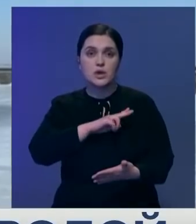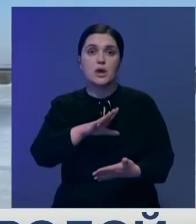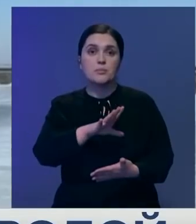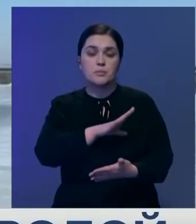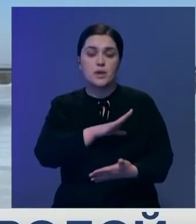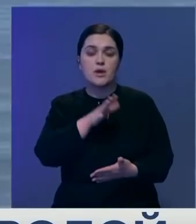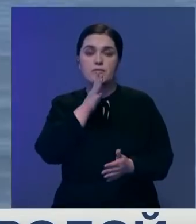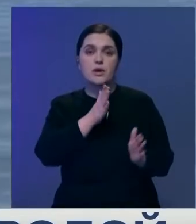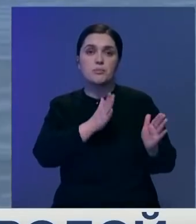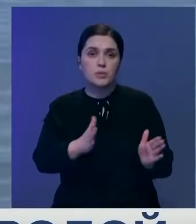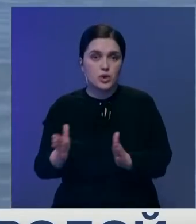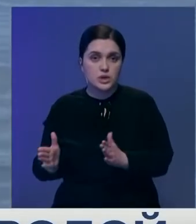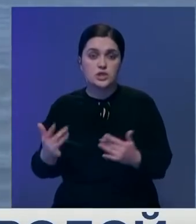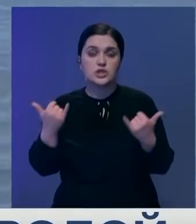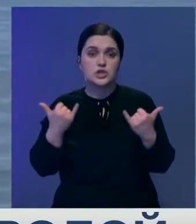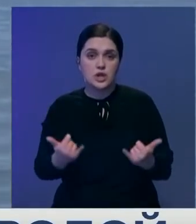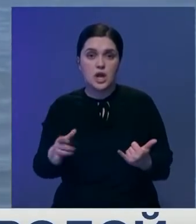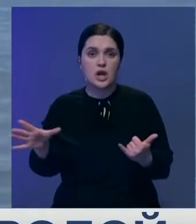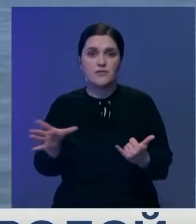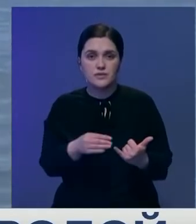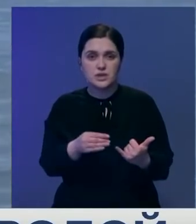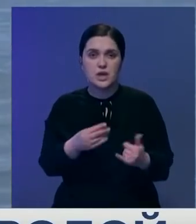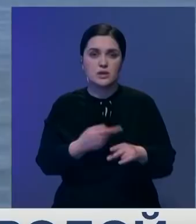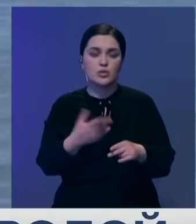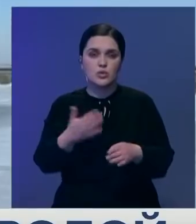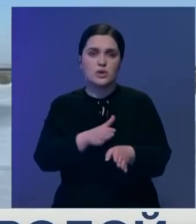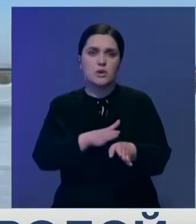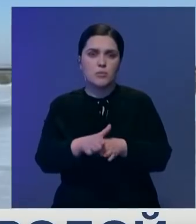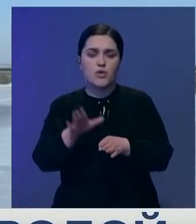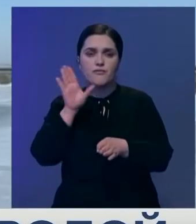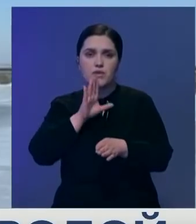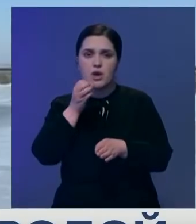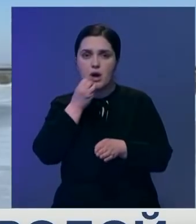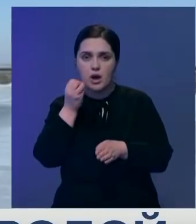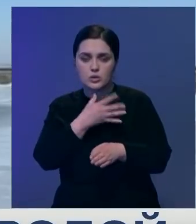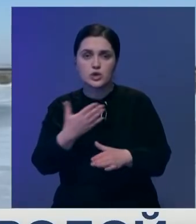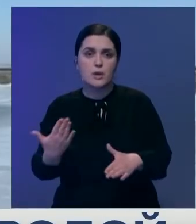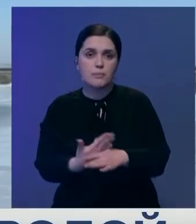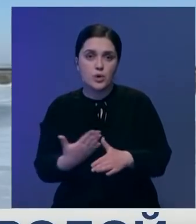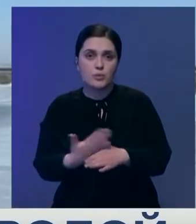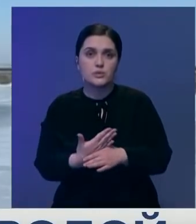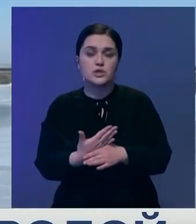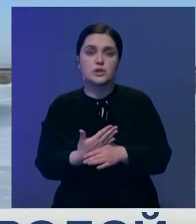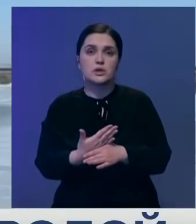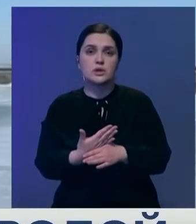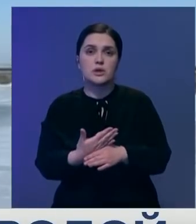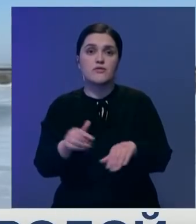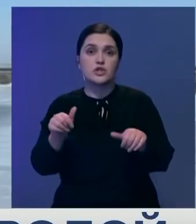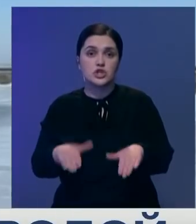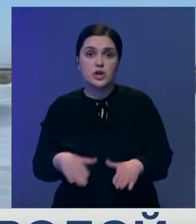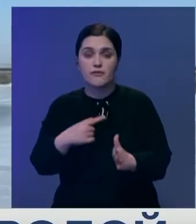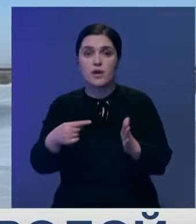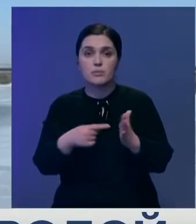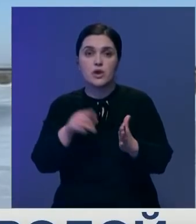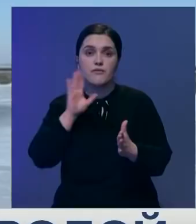своевременно. Сейчас все эти пруды у нас наполнены водой. Хорошая помощь в разрешении вопроса водопоя